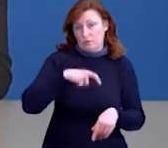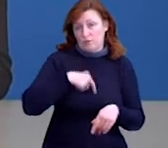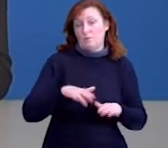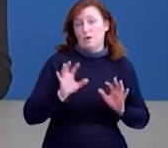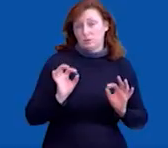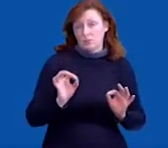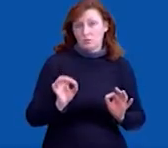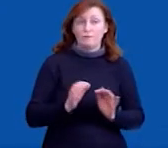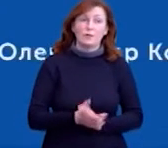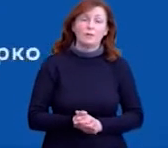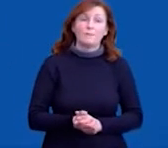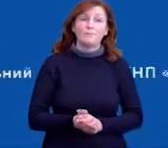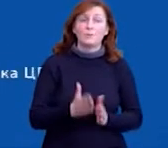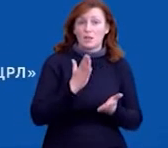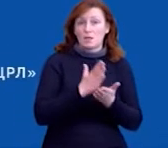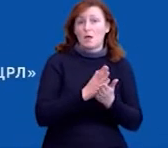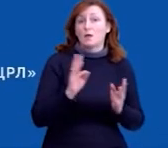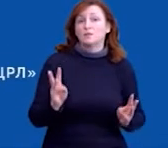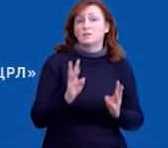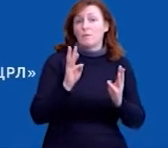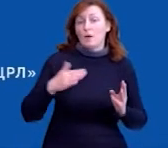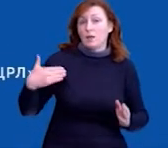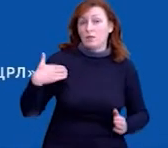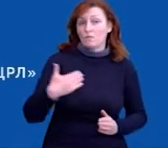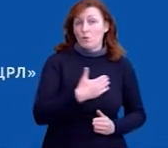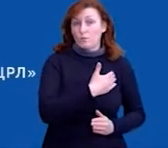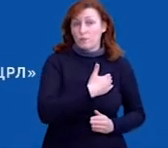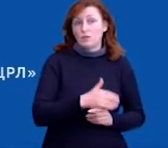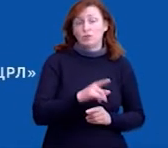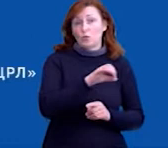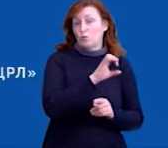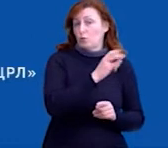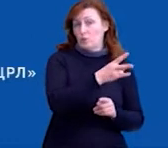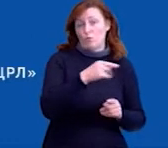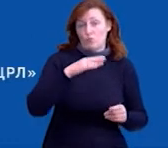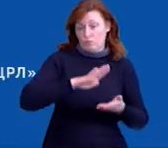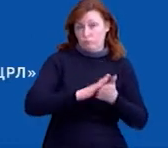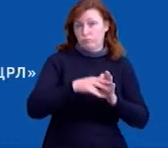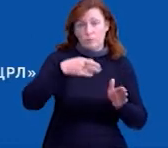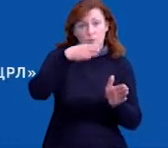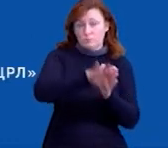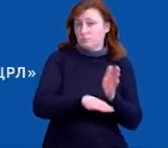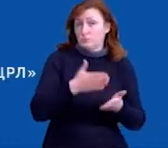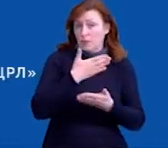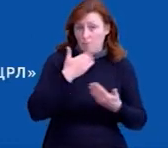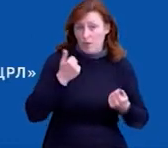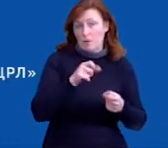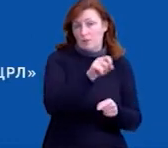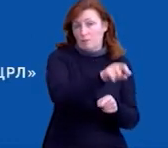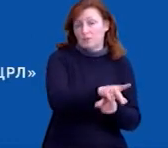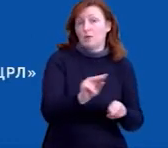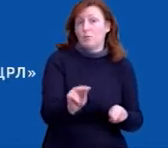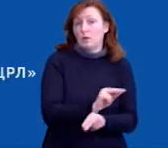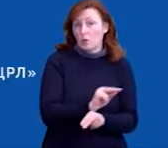Костирко. Є запалення двобічне, але йому не гірше. Призначене лікування йому,